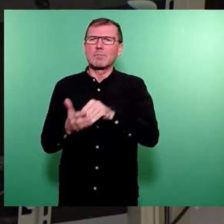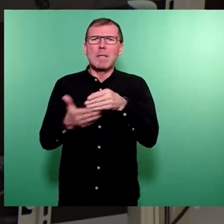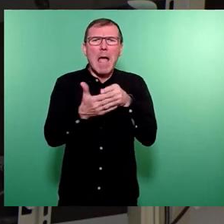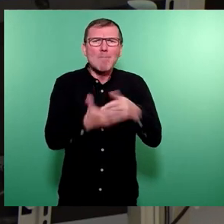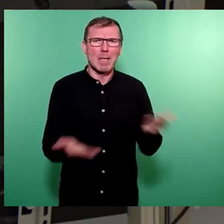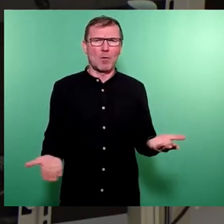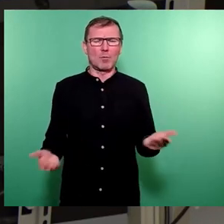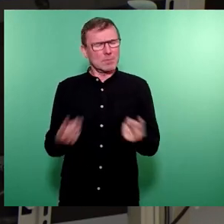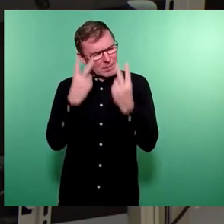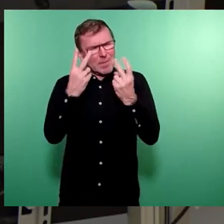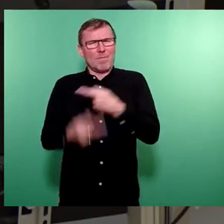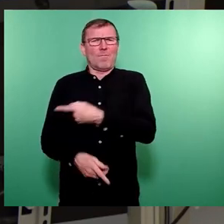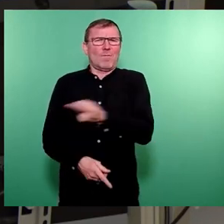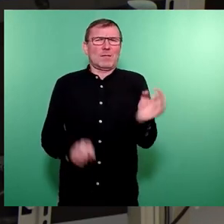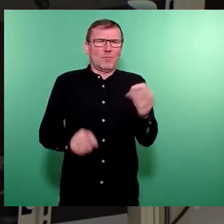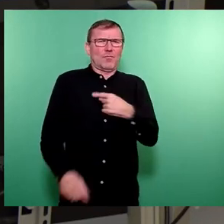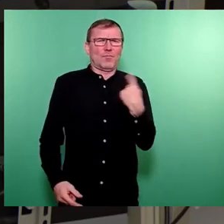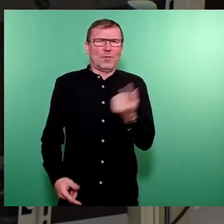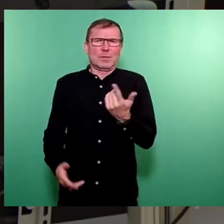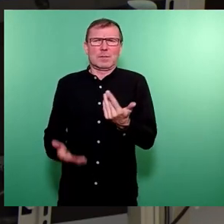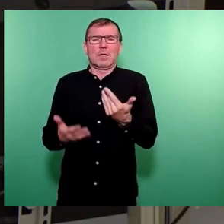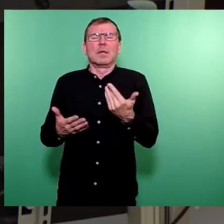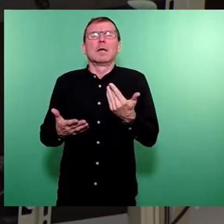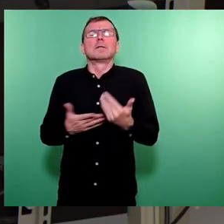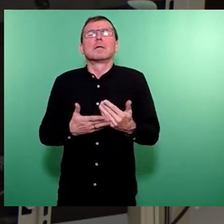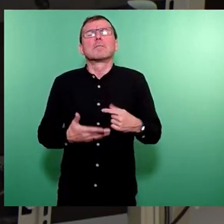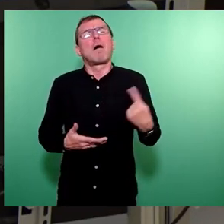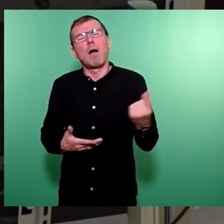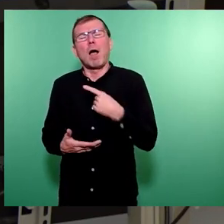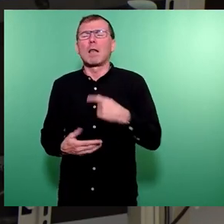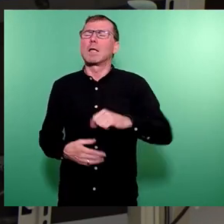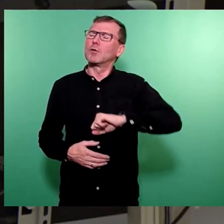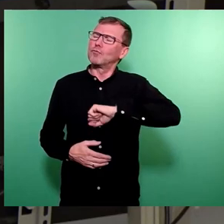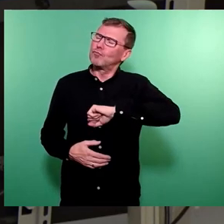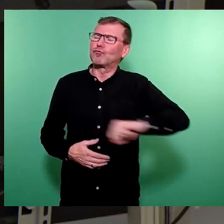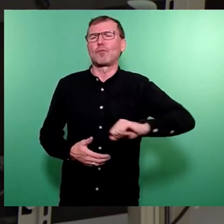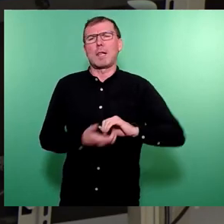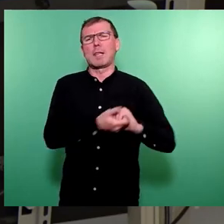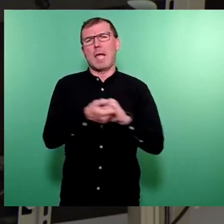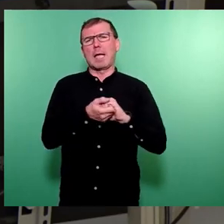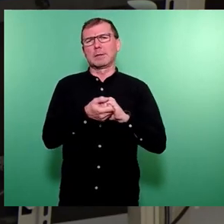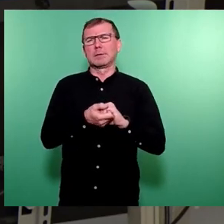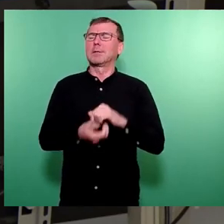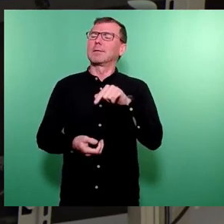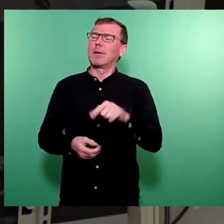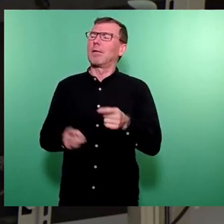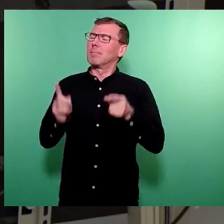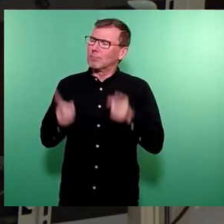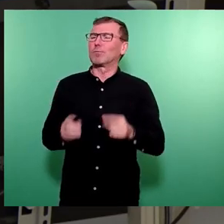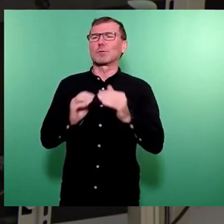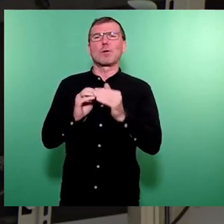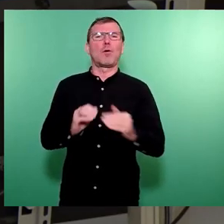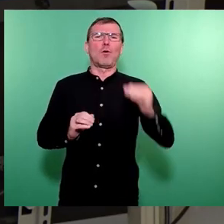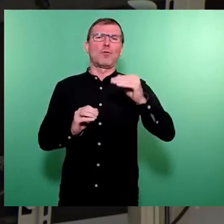Deswegen waren wir uns dann alle auch eigentlich sehr schnell einig, dass wir dort einer Erhöhung alle